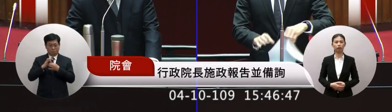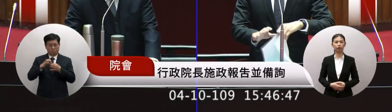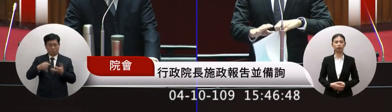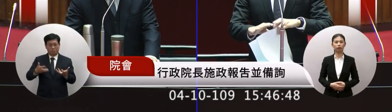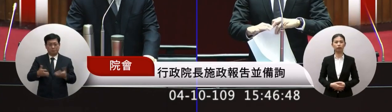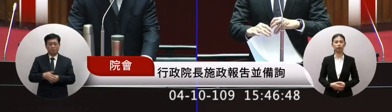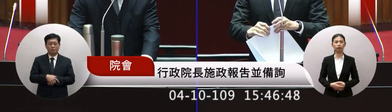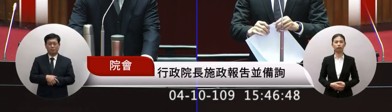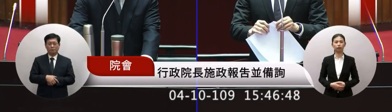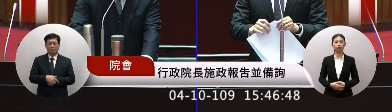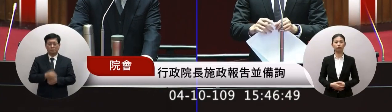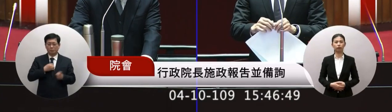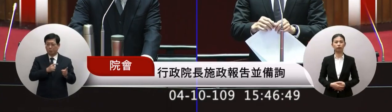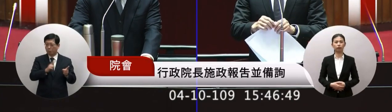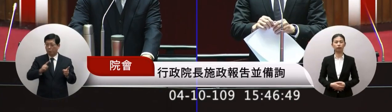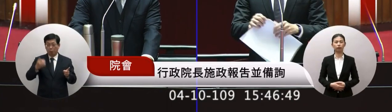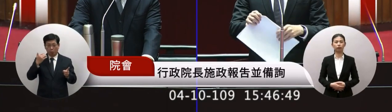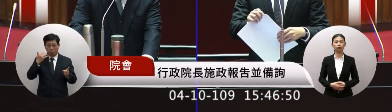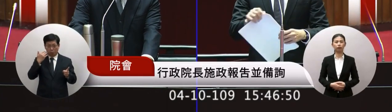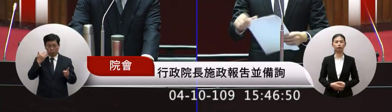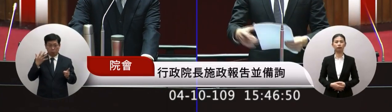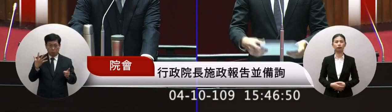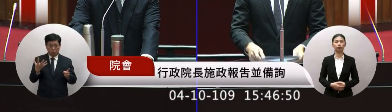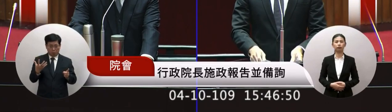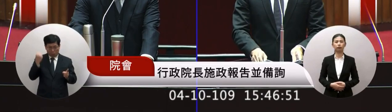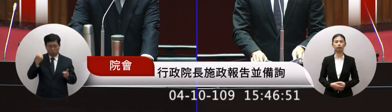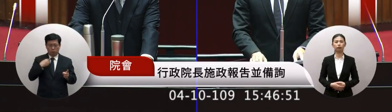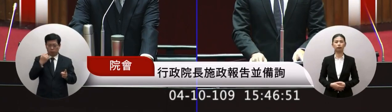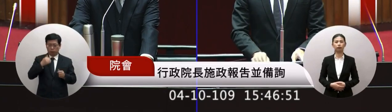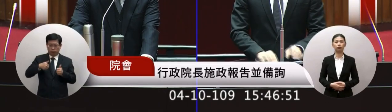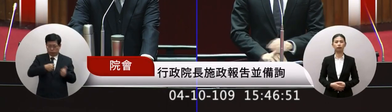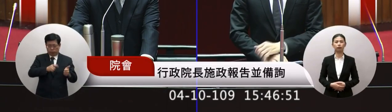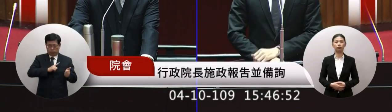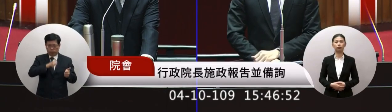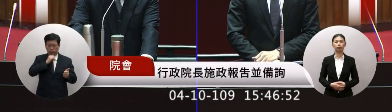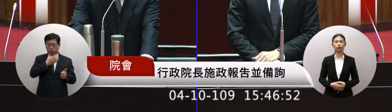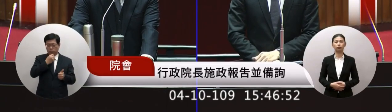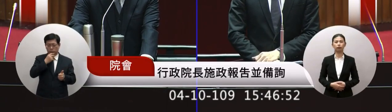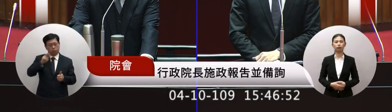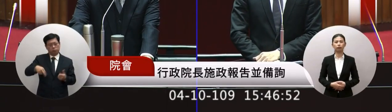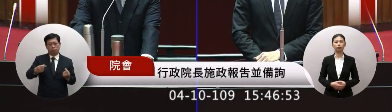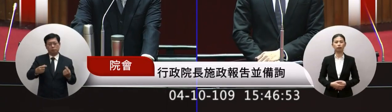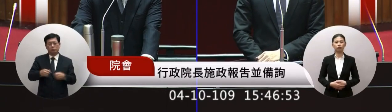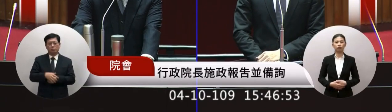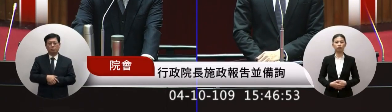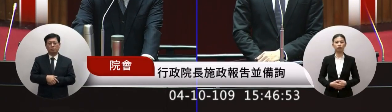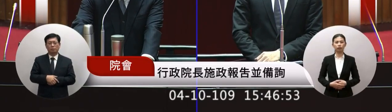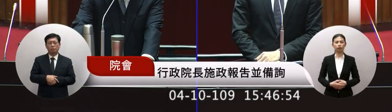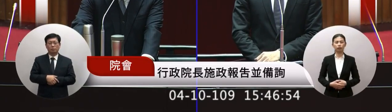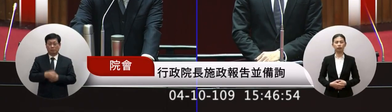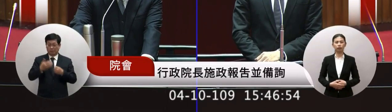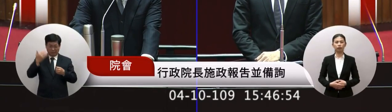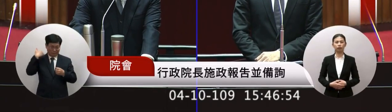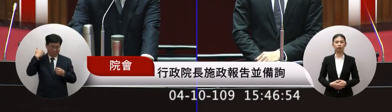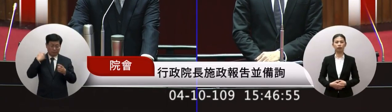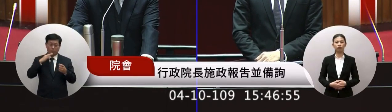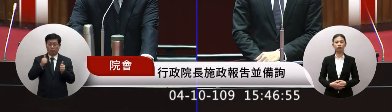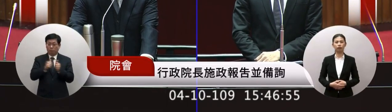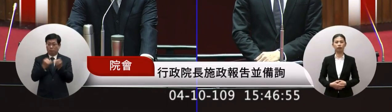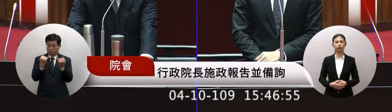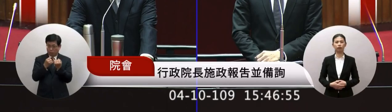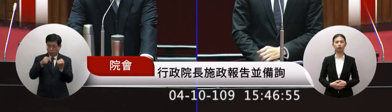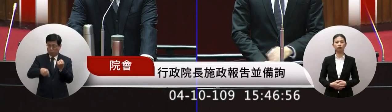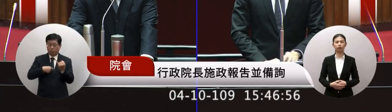心任何人有管理追求他的幸福所以在當時婚姻